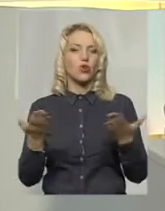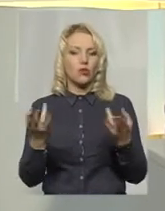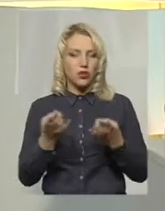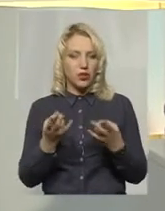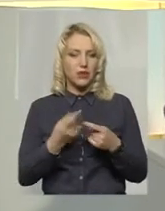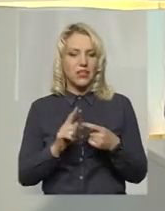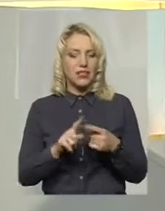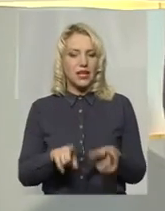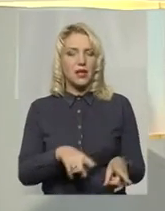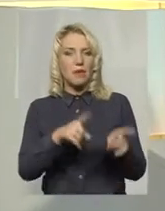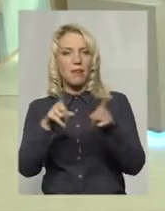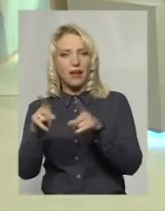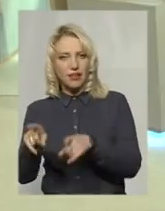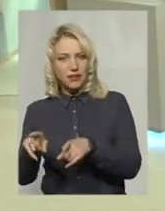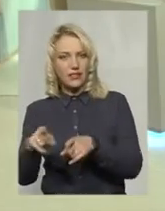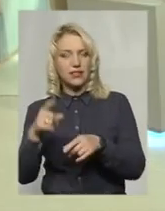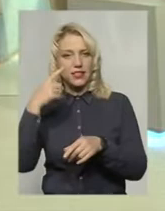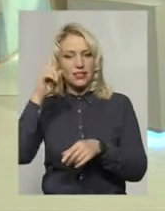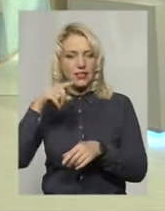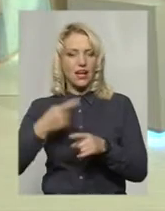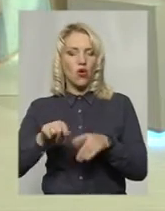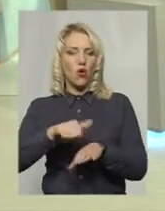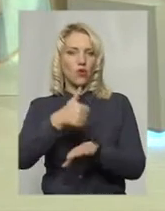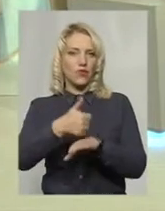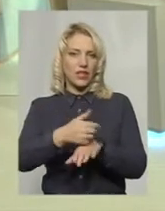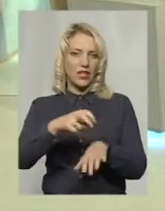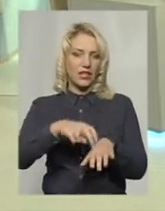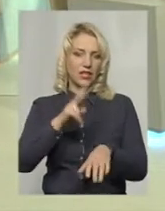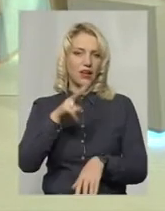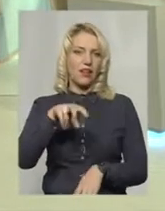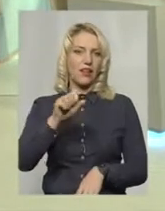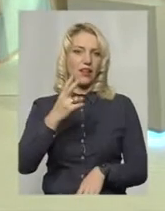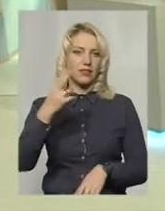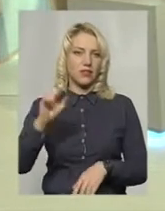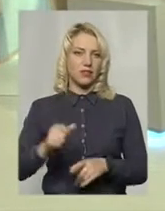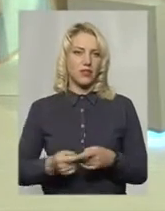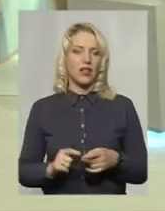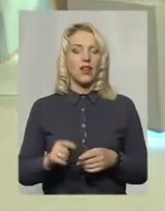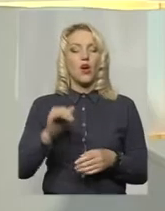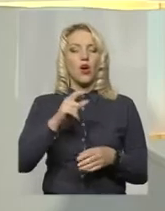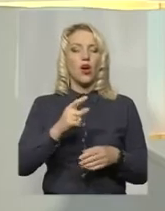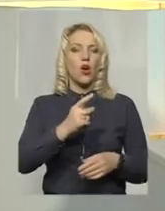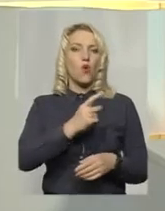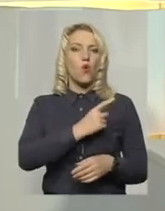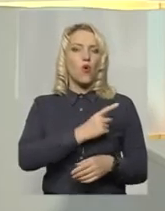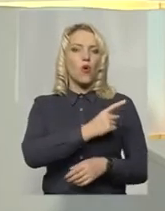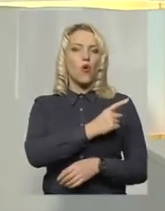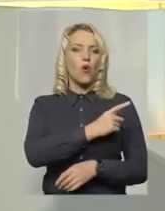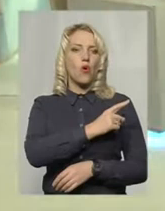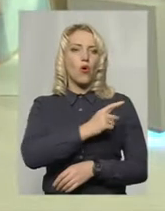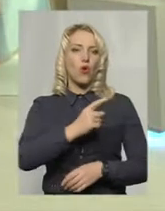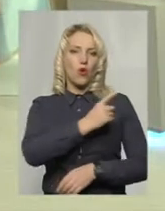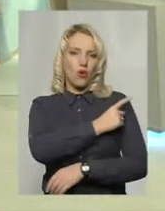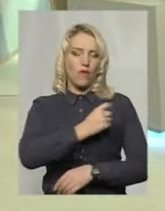лікар кардіодиспансеру Андрій Кланца? Доброго вечора. Доброго вечора. Пане Андрію, у госпіталь переїхав весь стаціонар диспансеру, так?